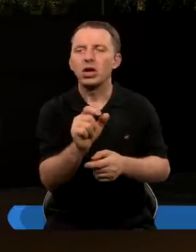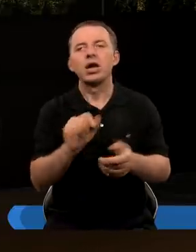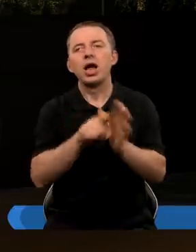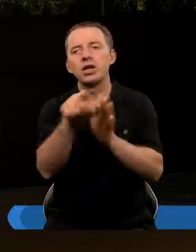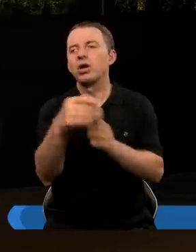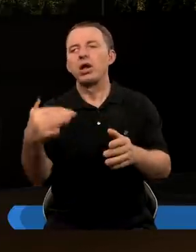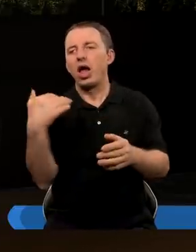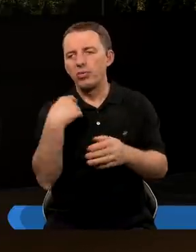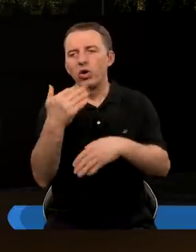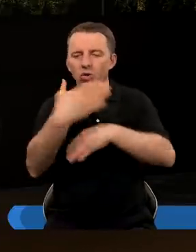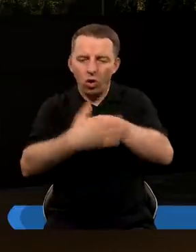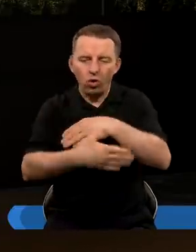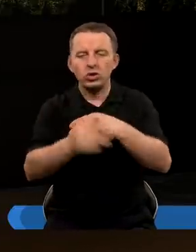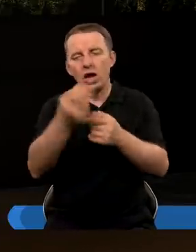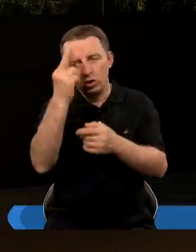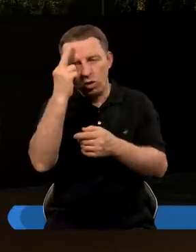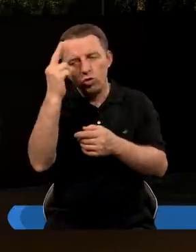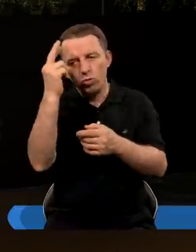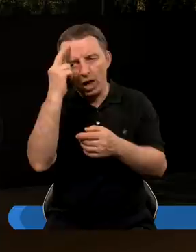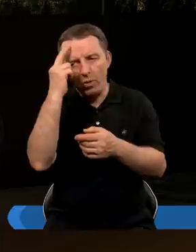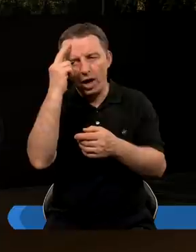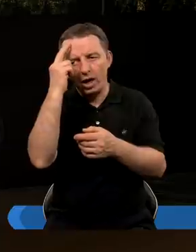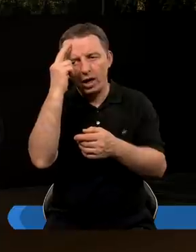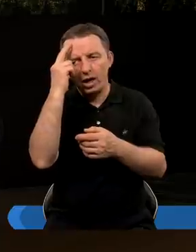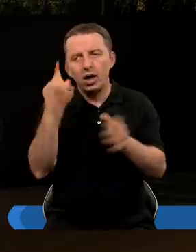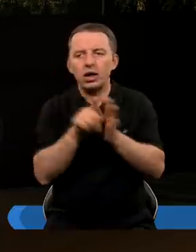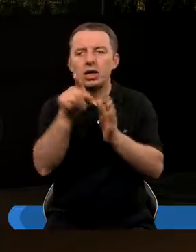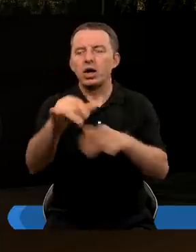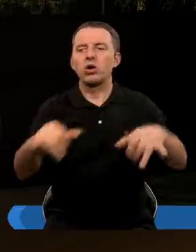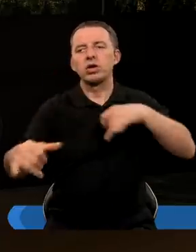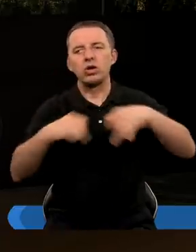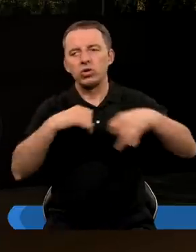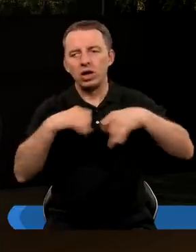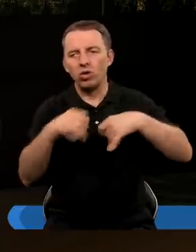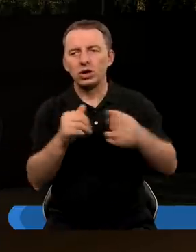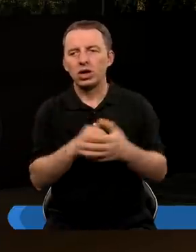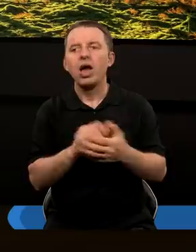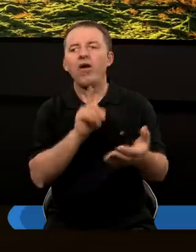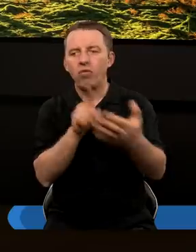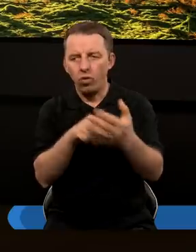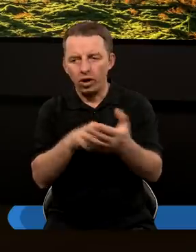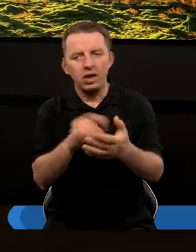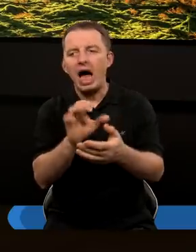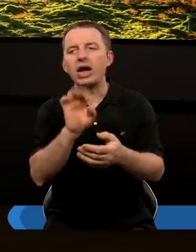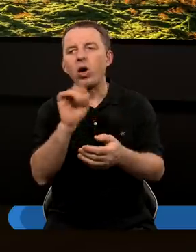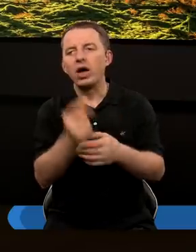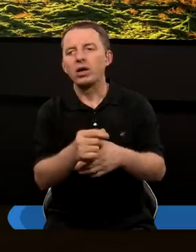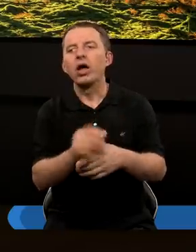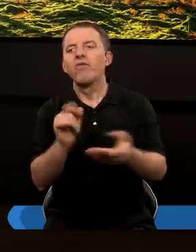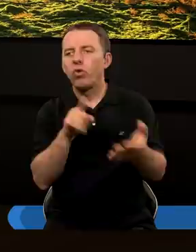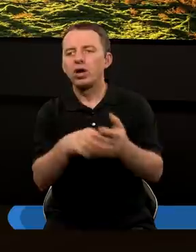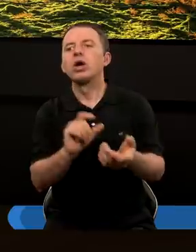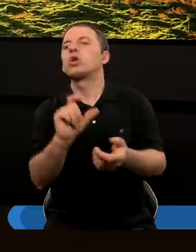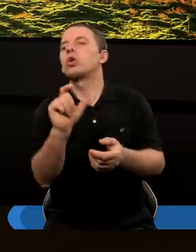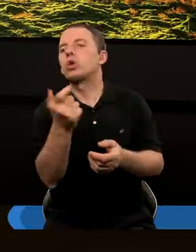Więc dla niego to nie było do końca zrozumiałe. I dla jego zarządzających. No właśnie, jeśli nie arogancja, w takim